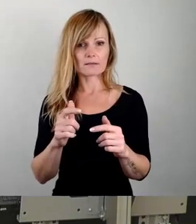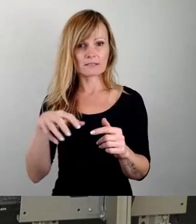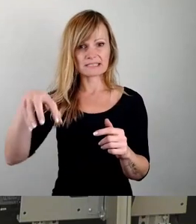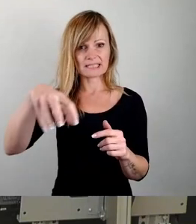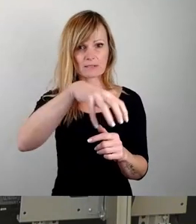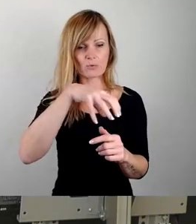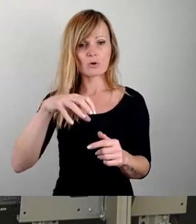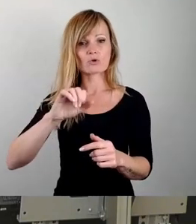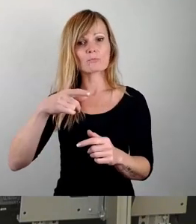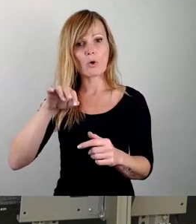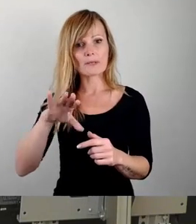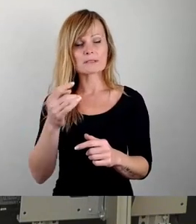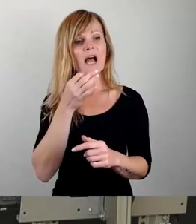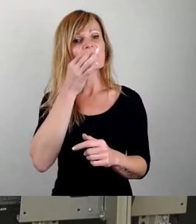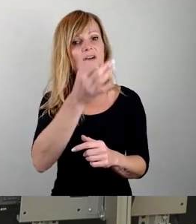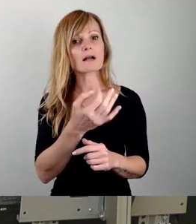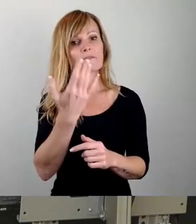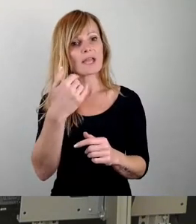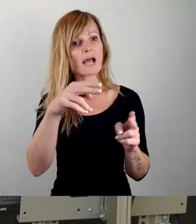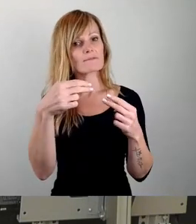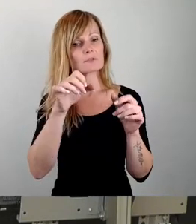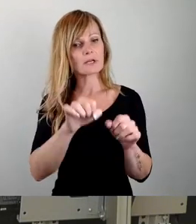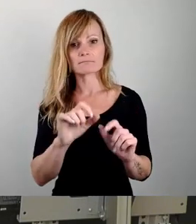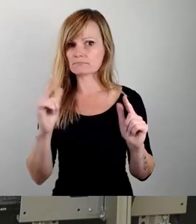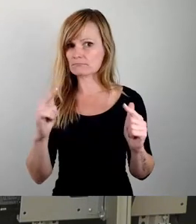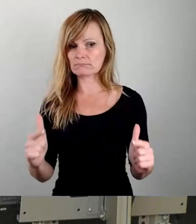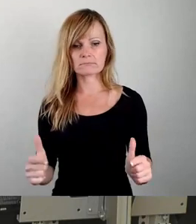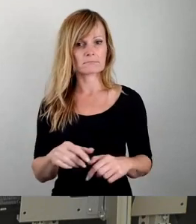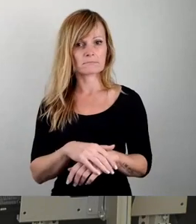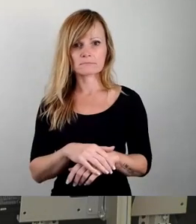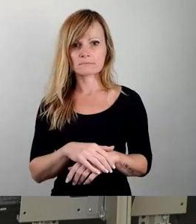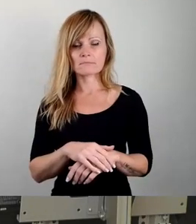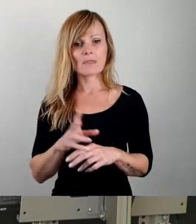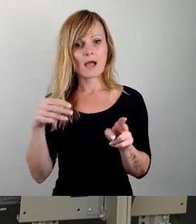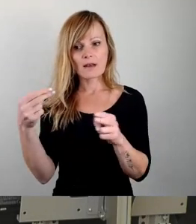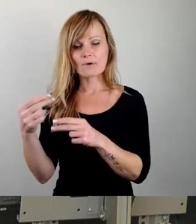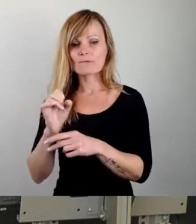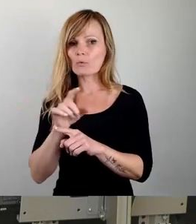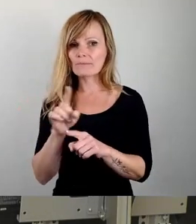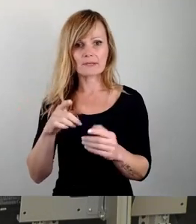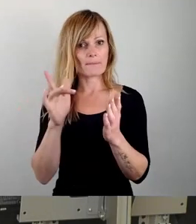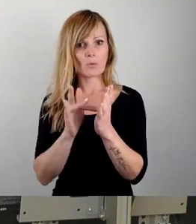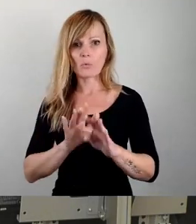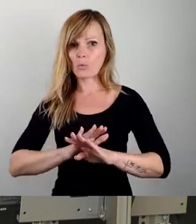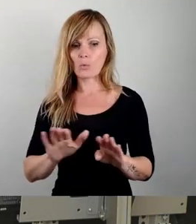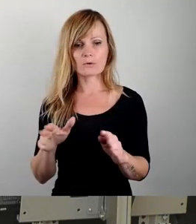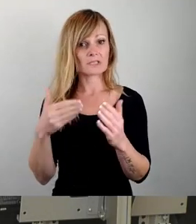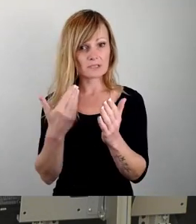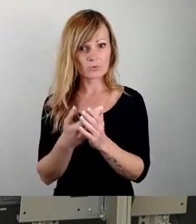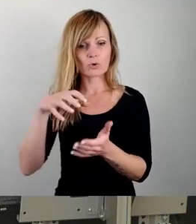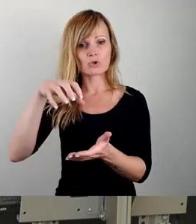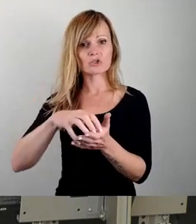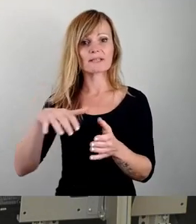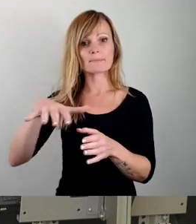wurde nicht beantwortet, eine abweichende Behandlung der Anwohner nicht begründet. Dieser Umgang mit dem Stadtbezirksbeirat